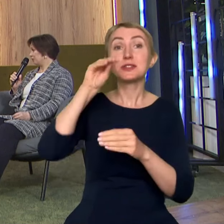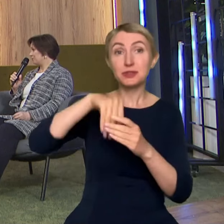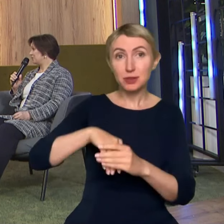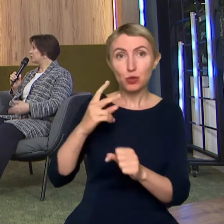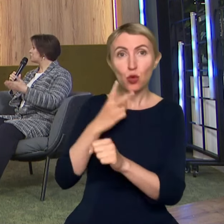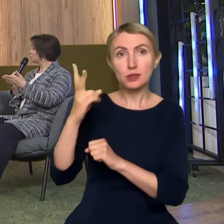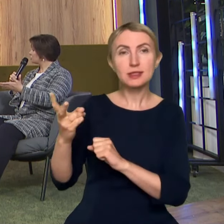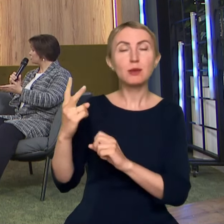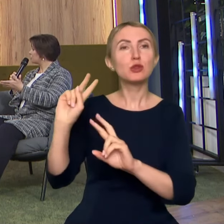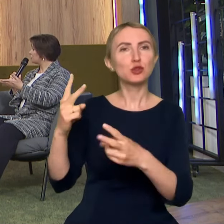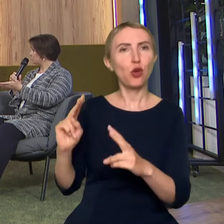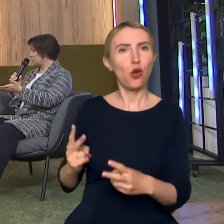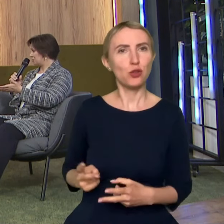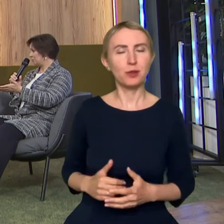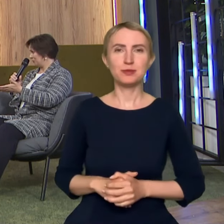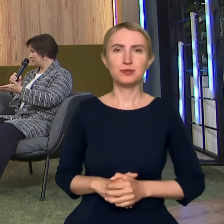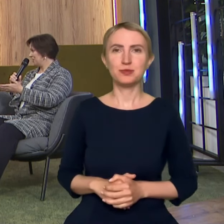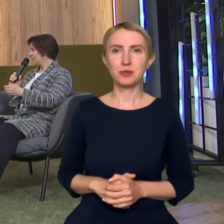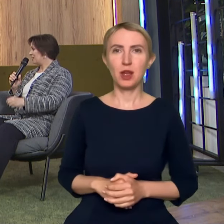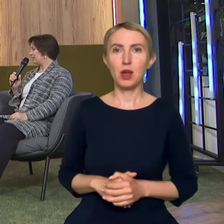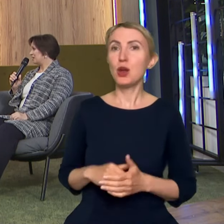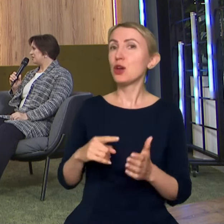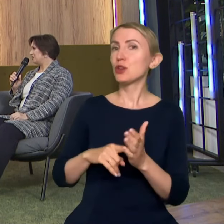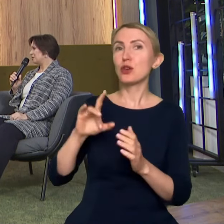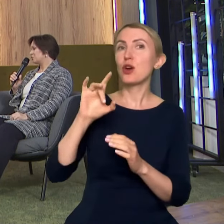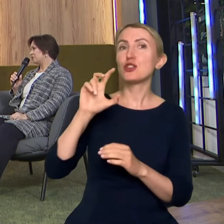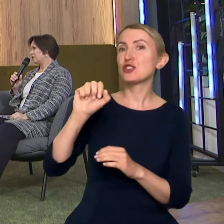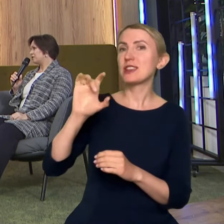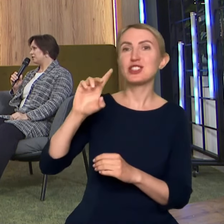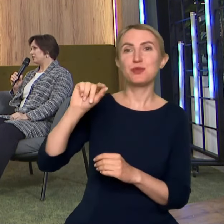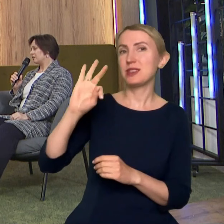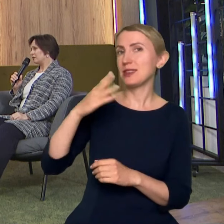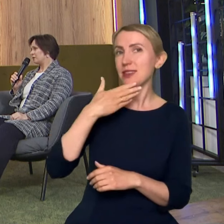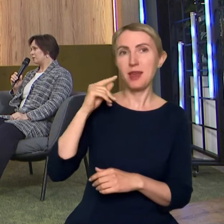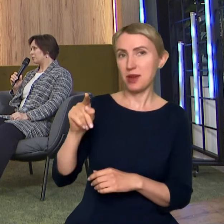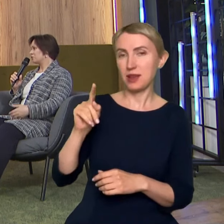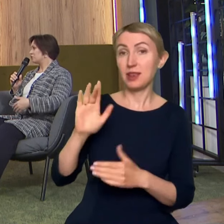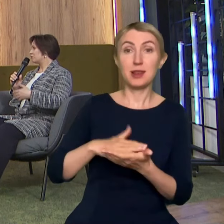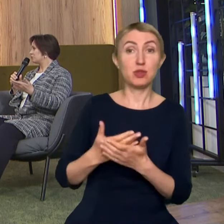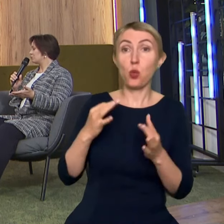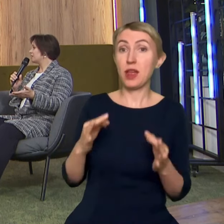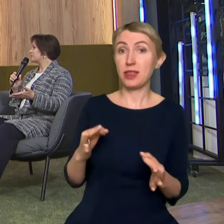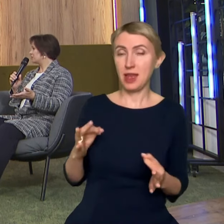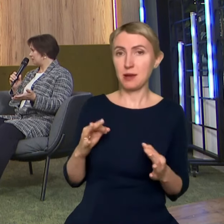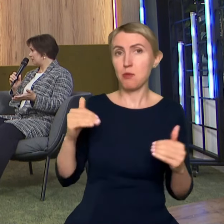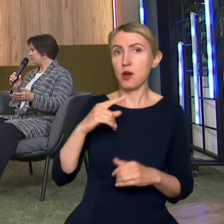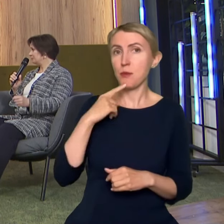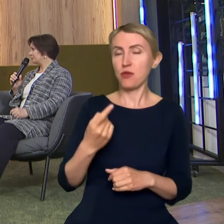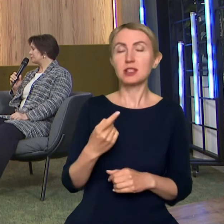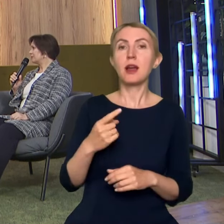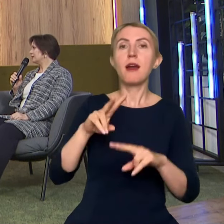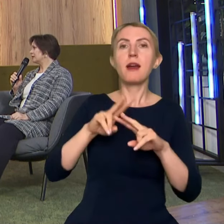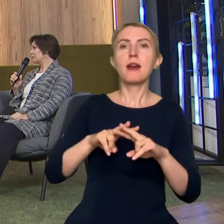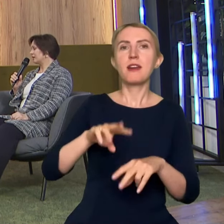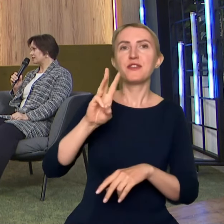źródeł. I to jest też coś, czego nie ma w czacie GDP. I na przykład w tej chwili mogę powiedzieć, że fundacja Wikimedia